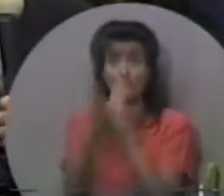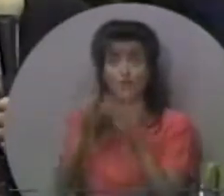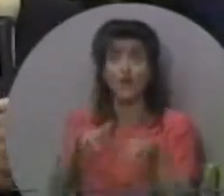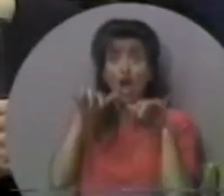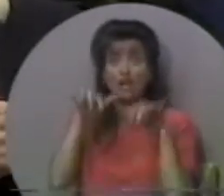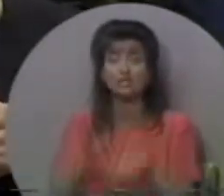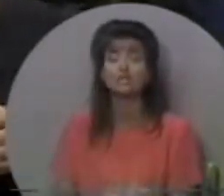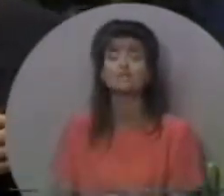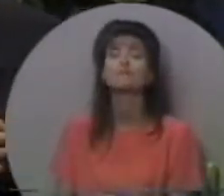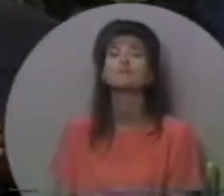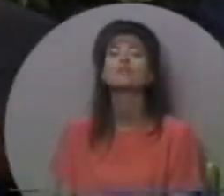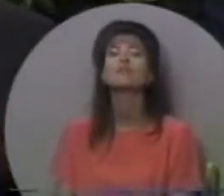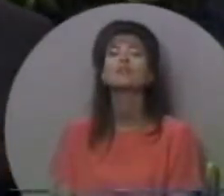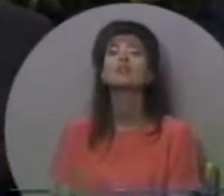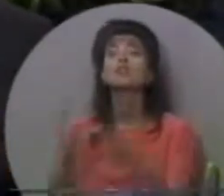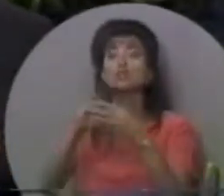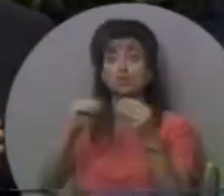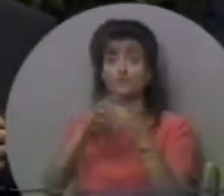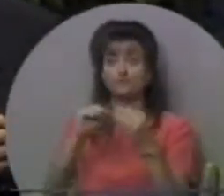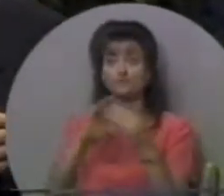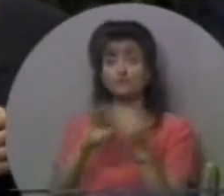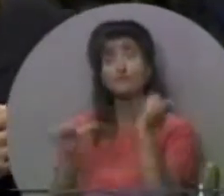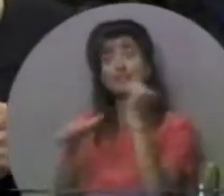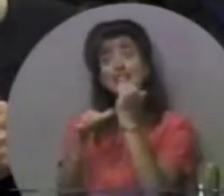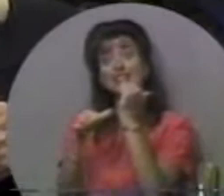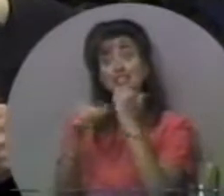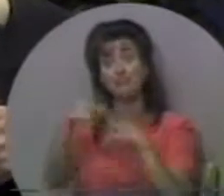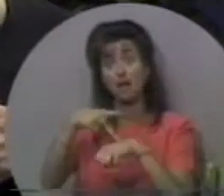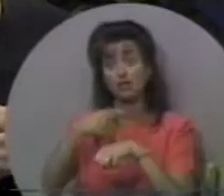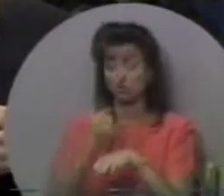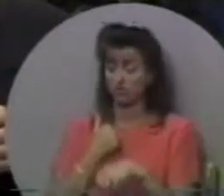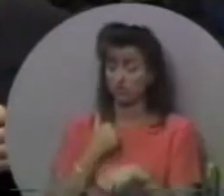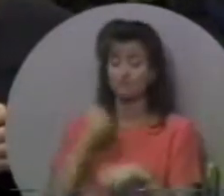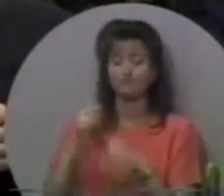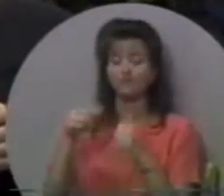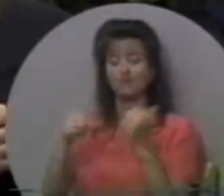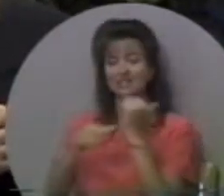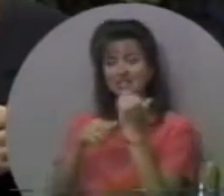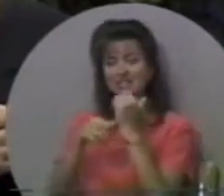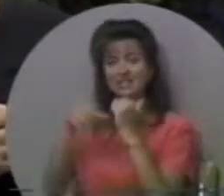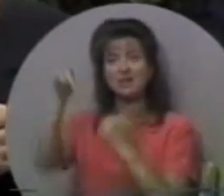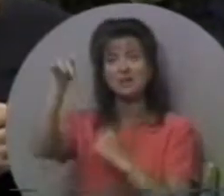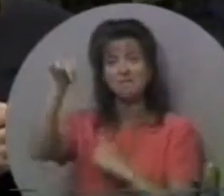аудиторією. Пастор-асистент, яку я знаю, в іншому служінні